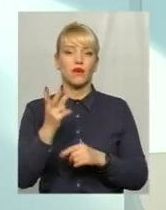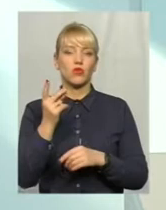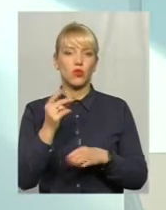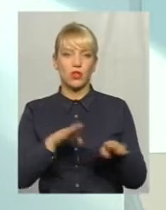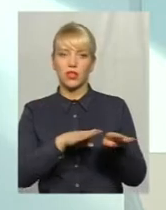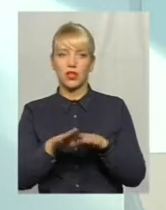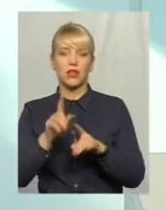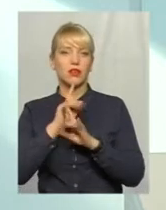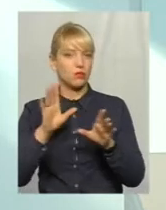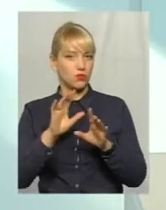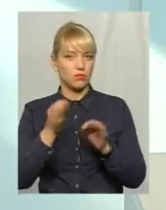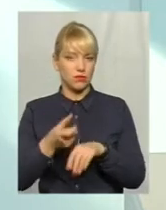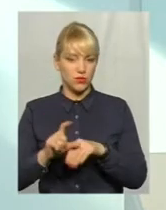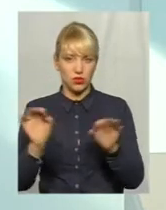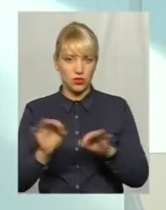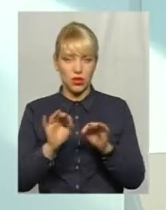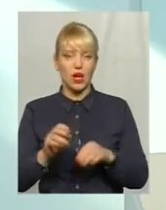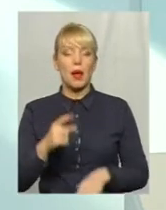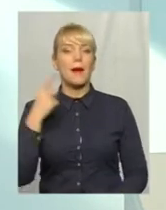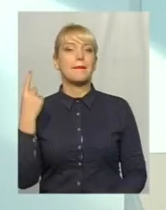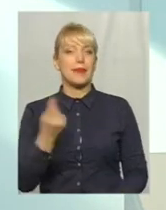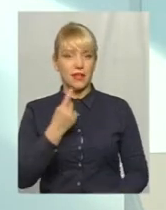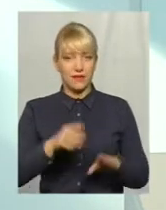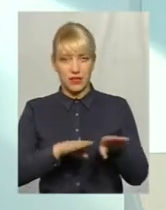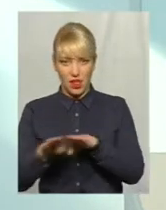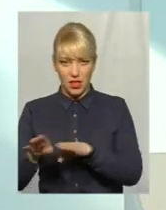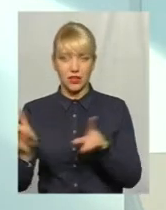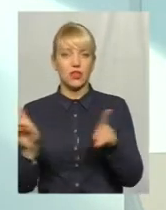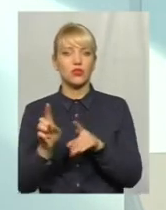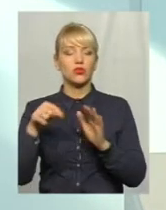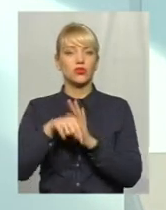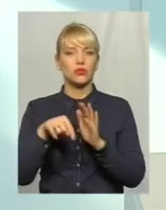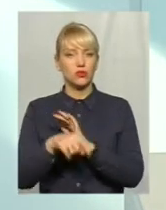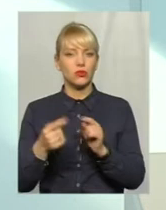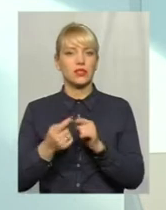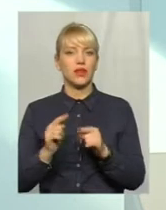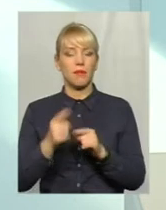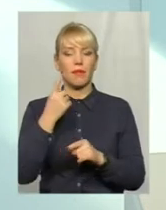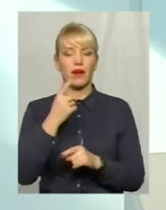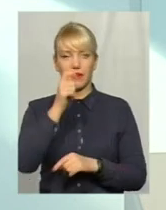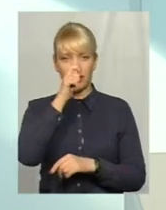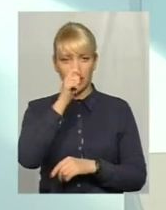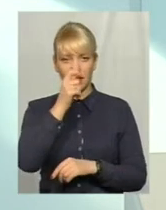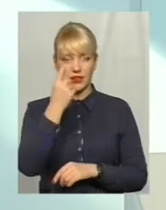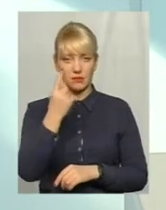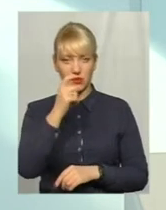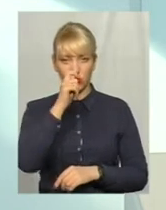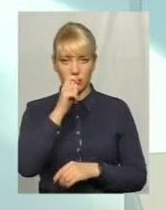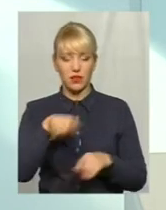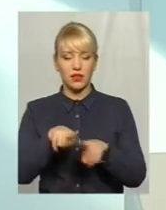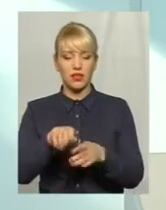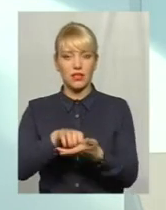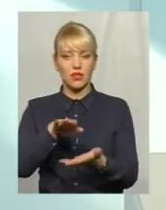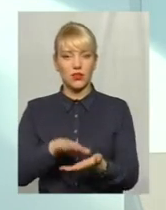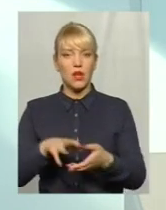піде. Що стосується первинної органки, ну, по-перше, з квітня місяця, з 1 квітня, так задекларовано